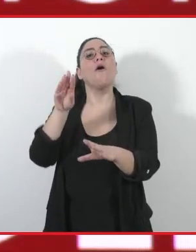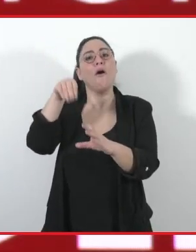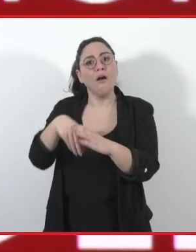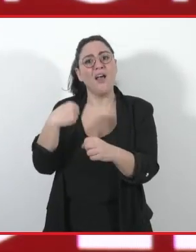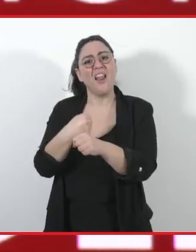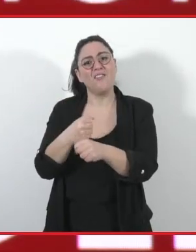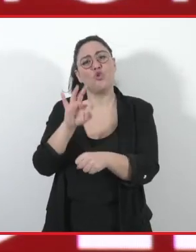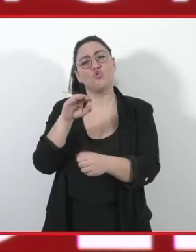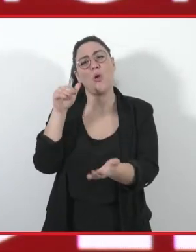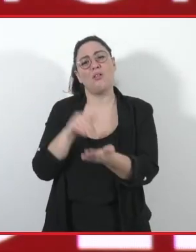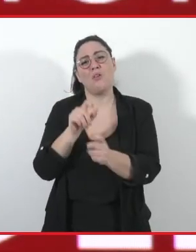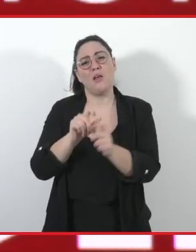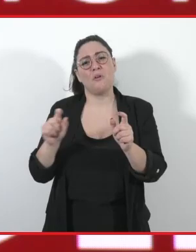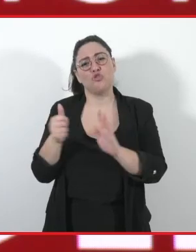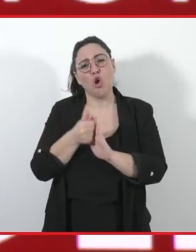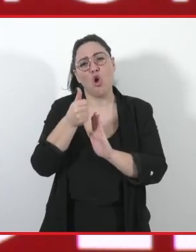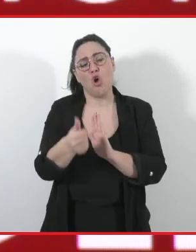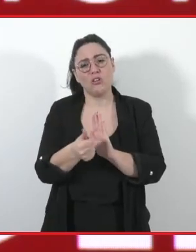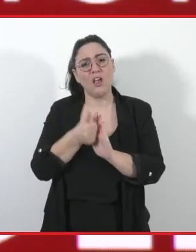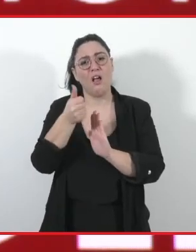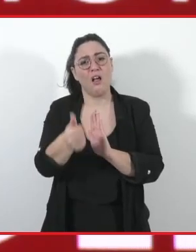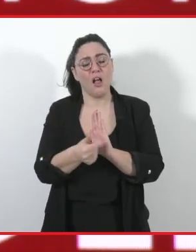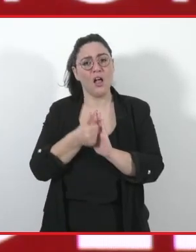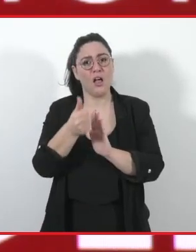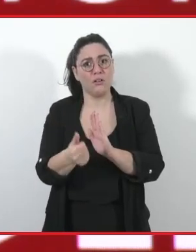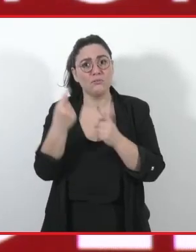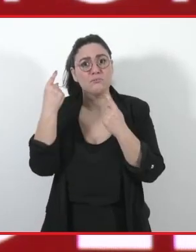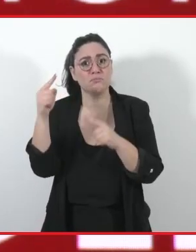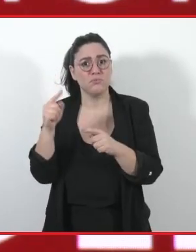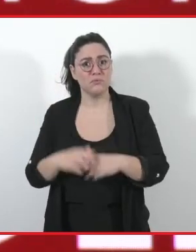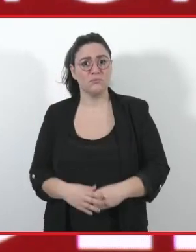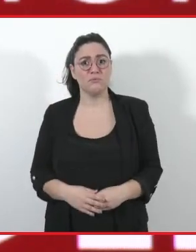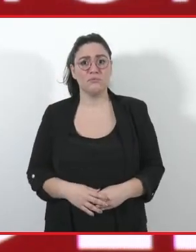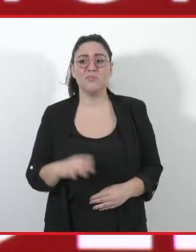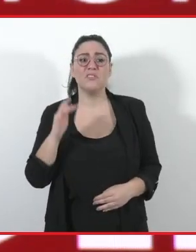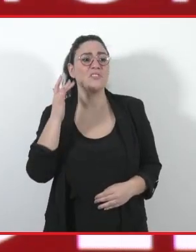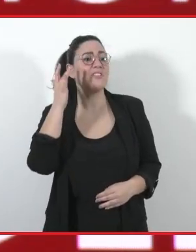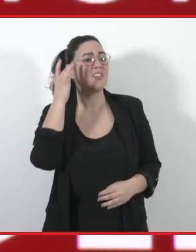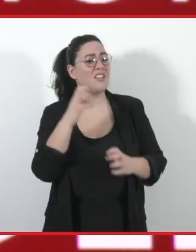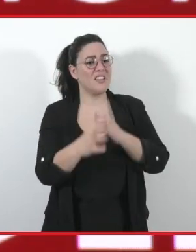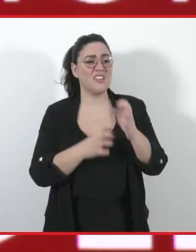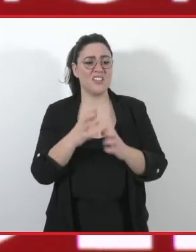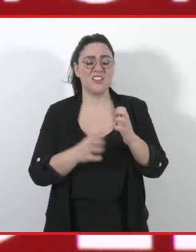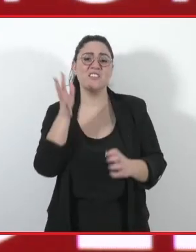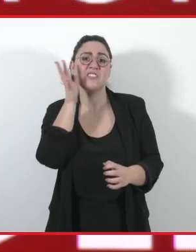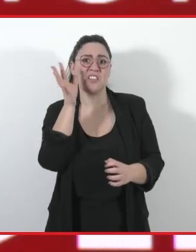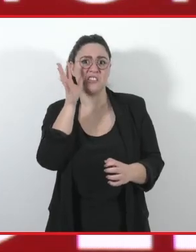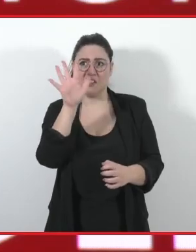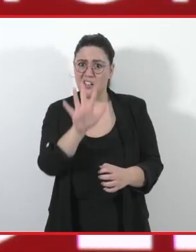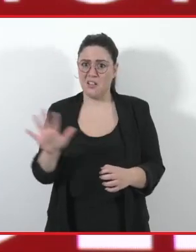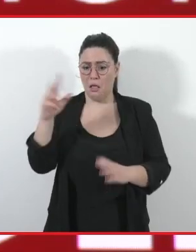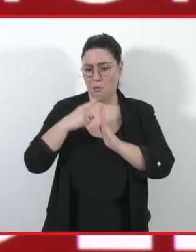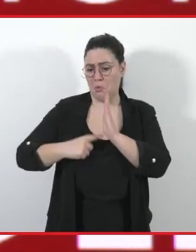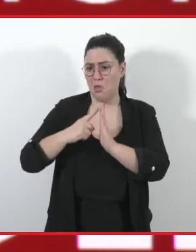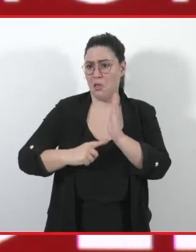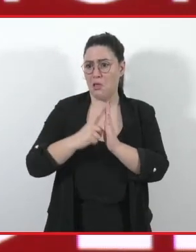persone ogni anno. La crisi idrica di questi mesi, la tempesta avaia